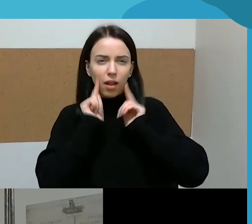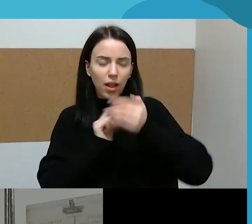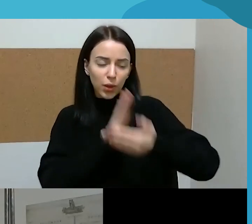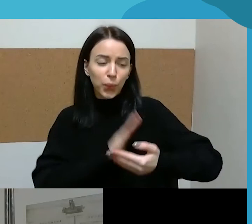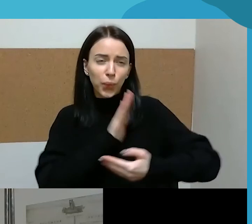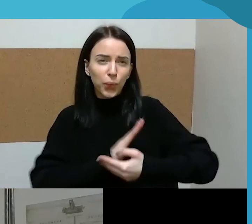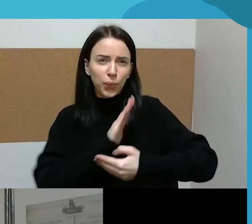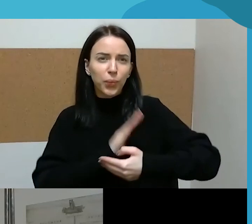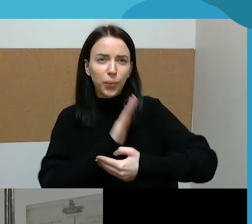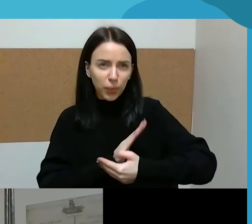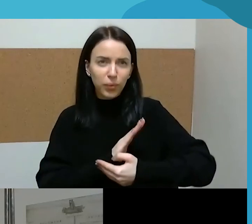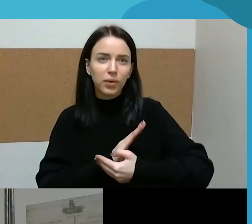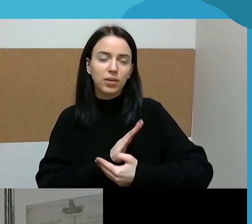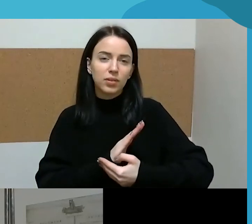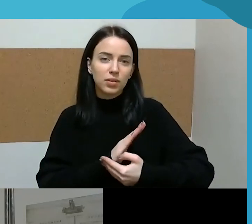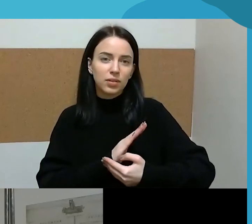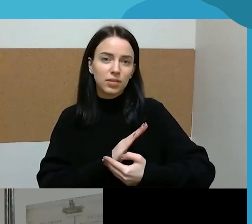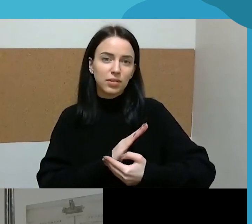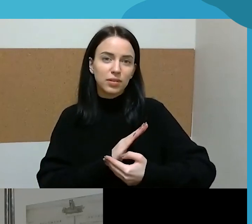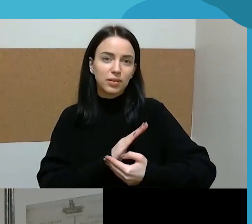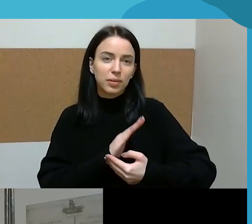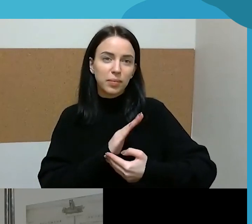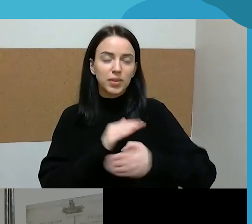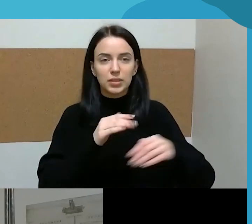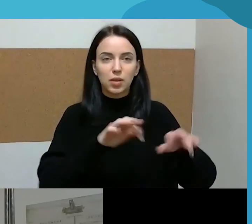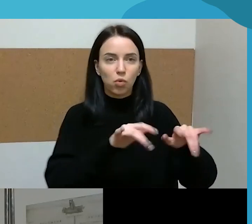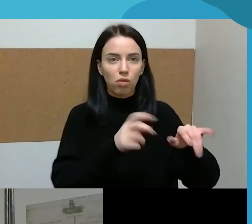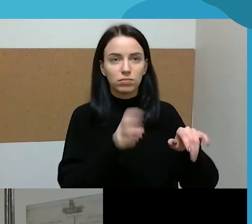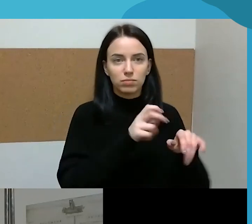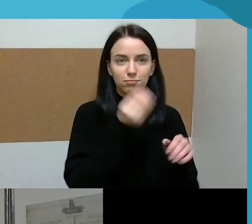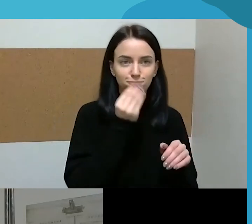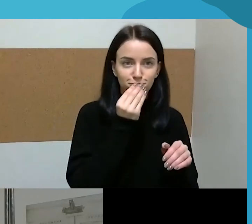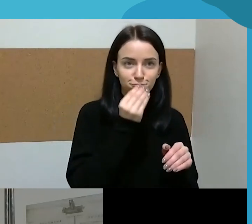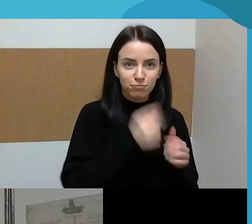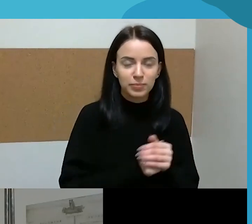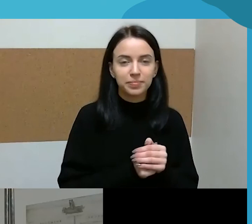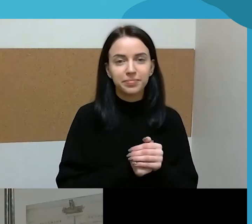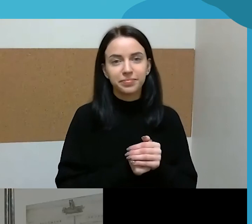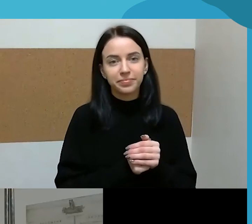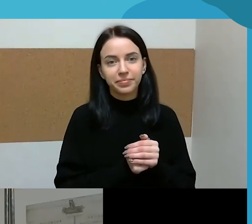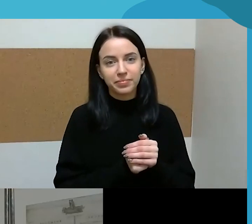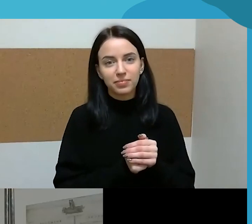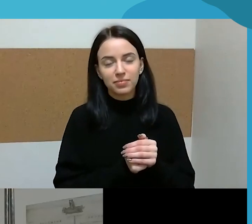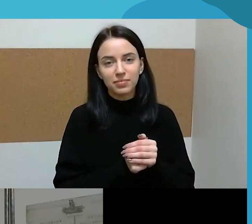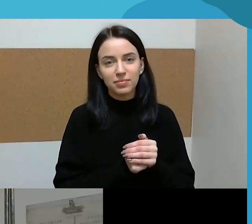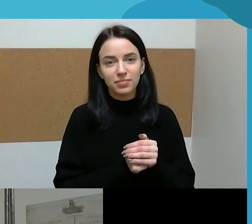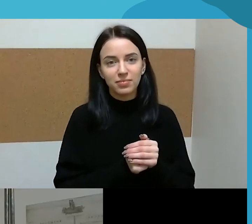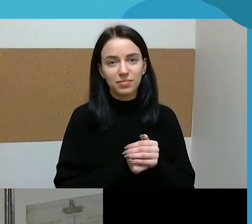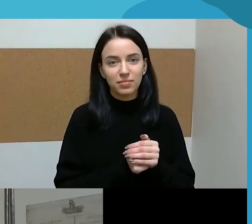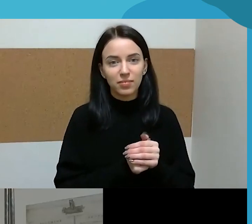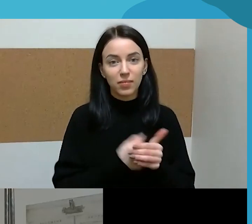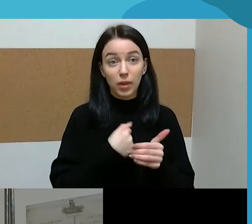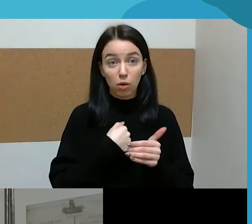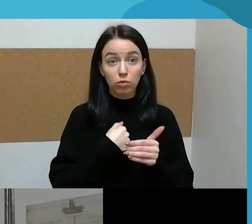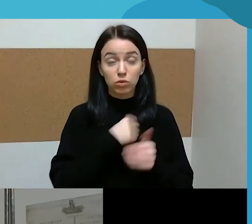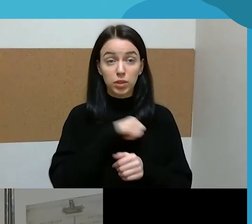galiausiai jį vakėjo. Jisai pavalgyčiai turėjo kompiuterio ekraną. O aš jau, šiaip aš